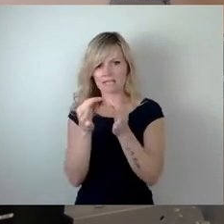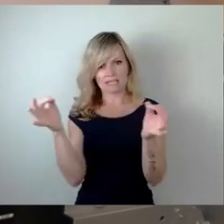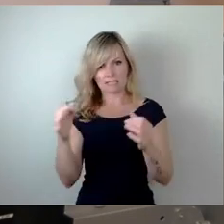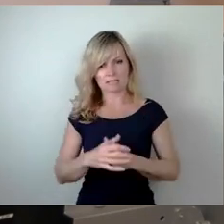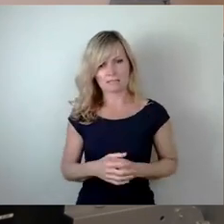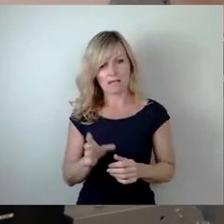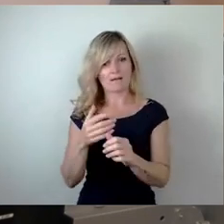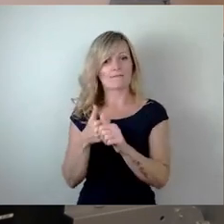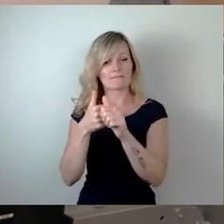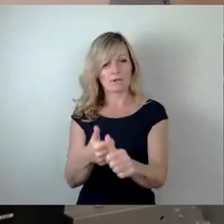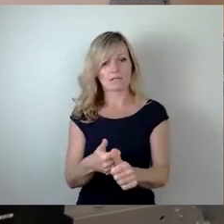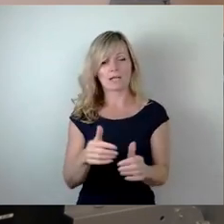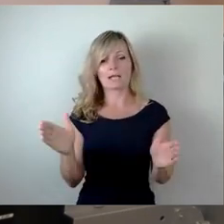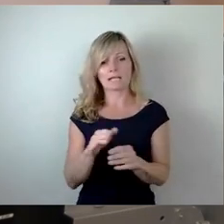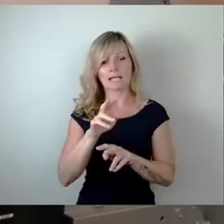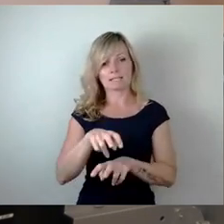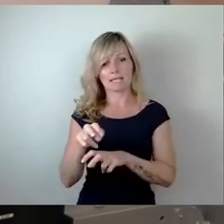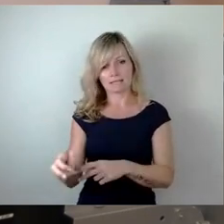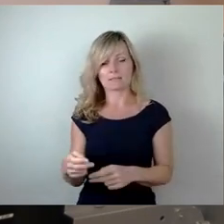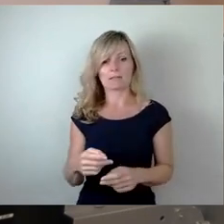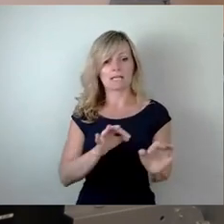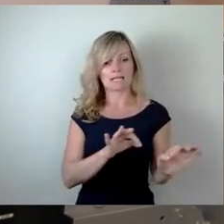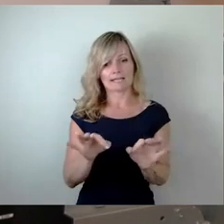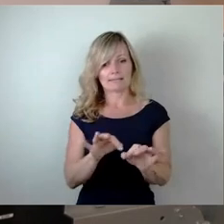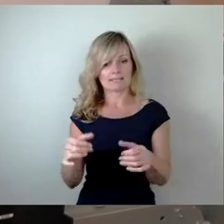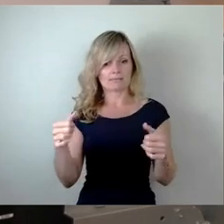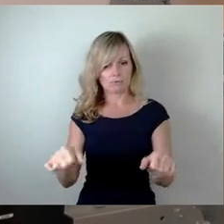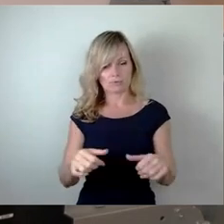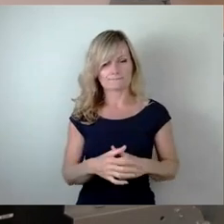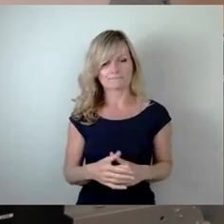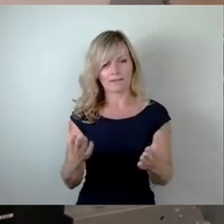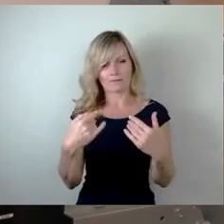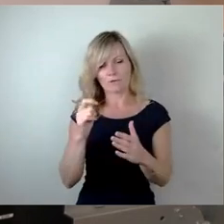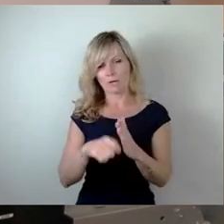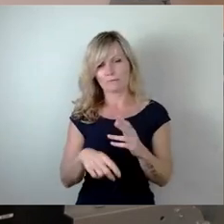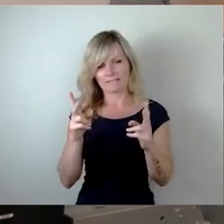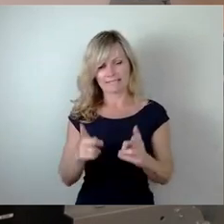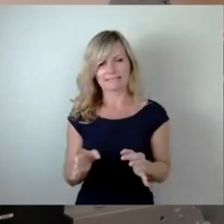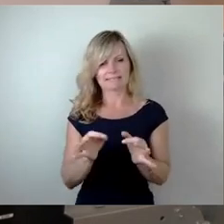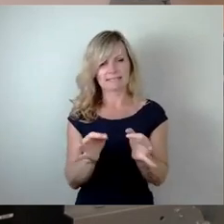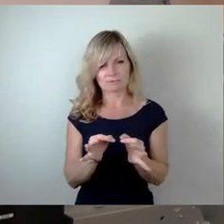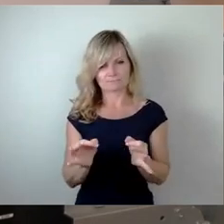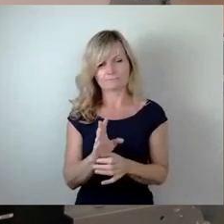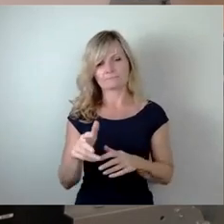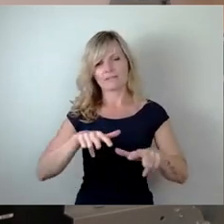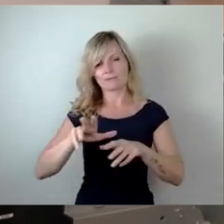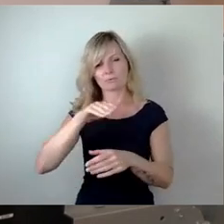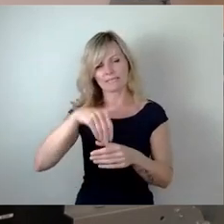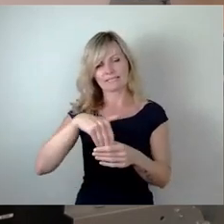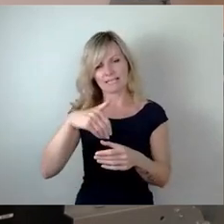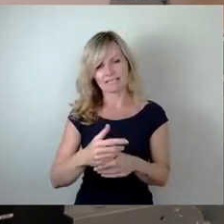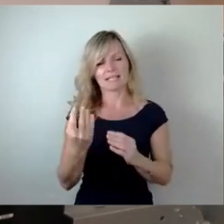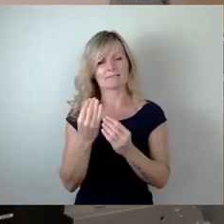der Folge geraten die Kleingärtner regelmäßig unter Druck. Mit einer Vorkaufsrechtssatzung könnte der Verwaltungsinterne informationslos gestärkt